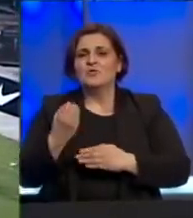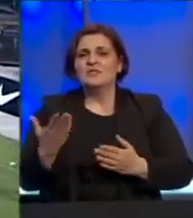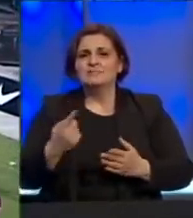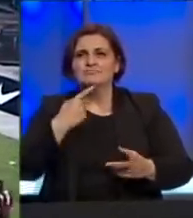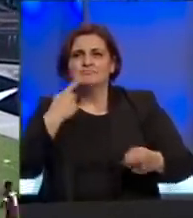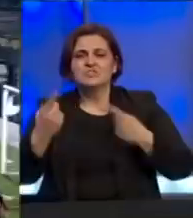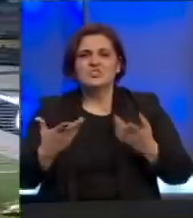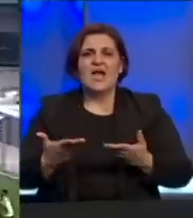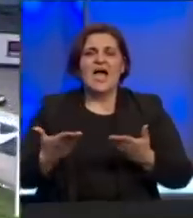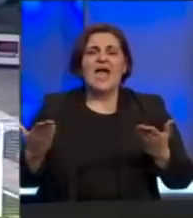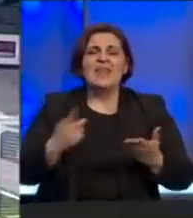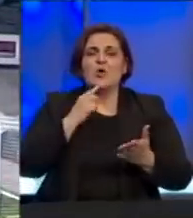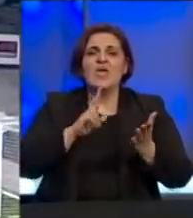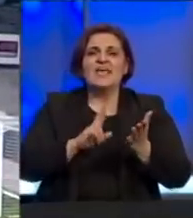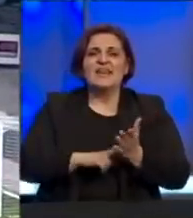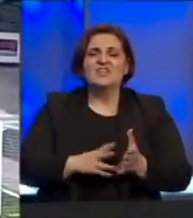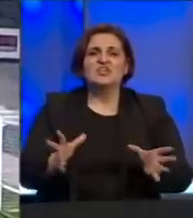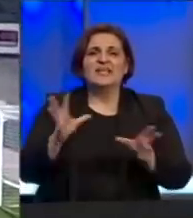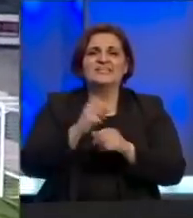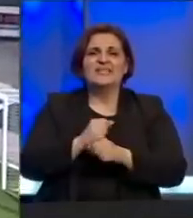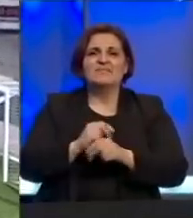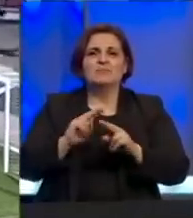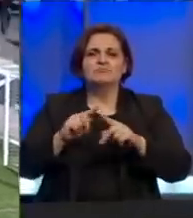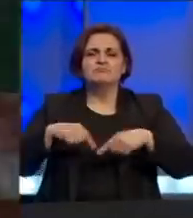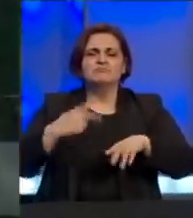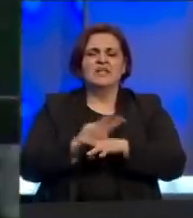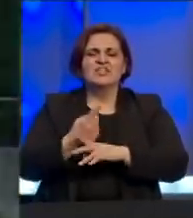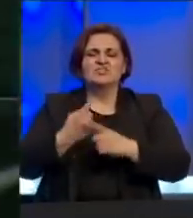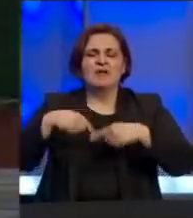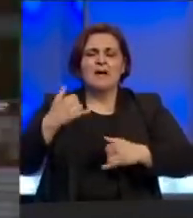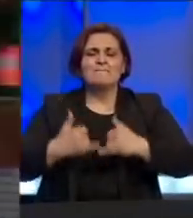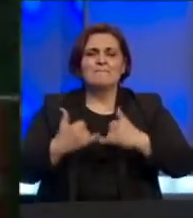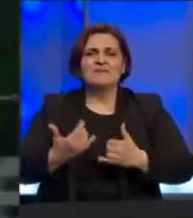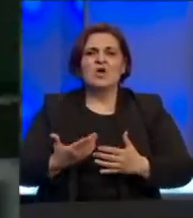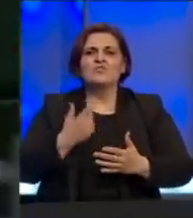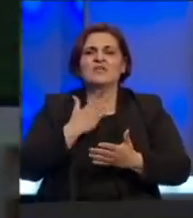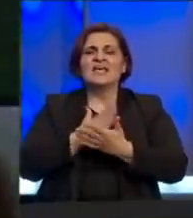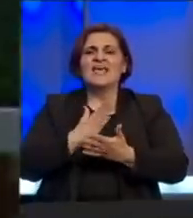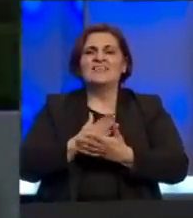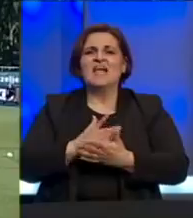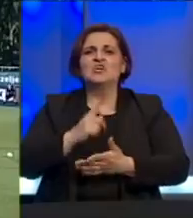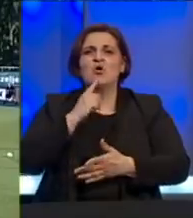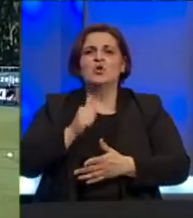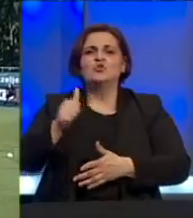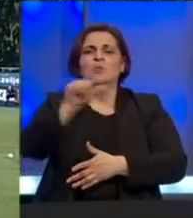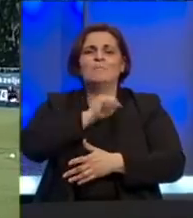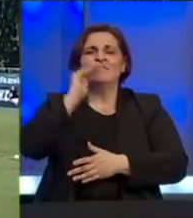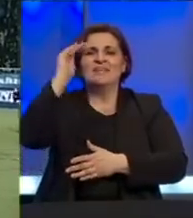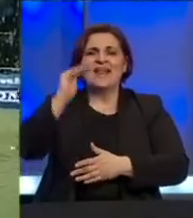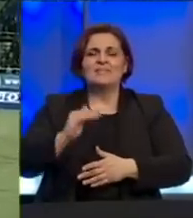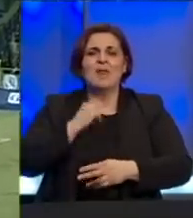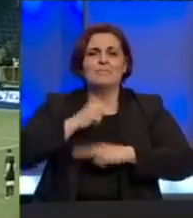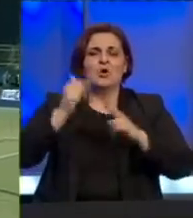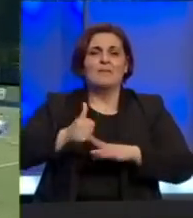spekulacije o tome na koji način će se okončati nacionalna nogometna prvenstva Od scenarija da se trenutni lideri na tabelama proglase prvacima